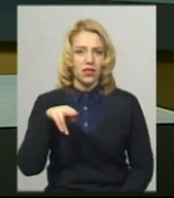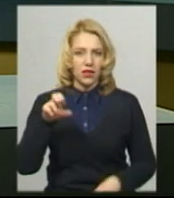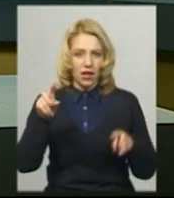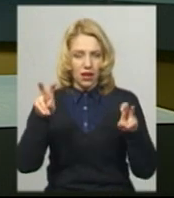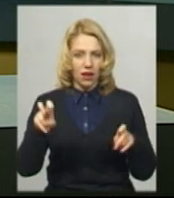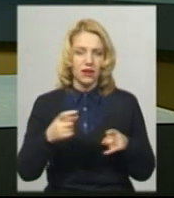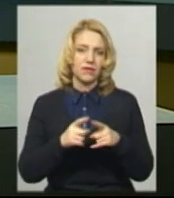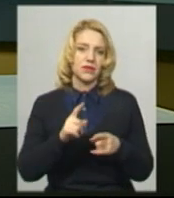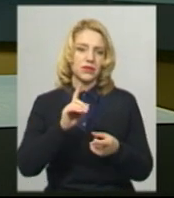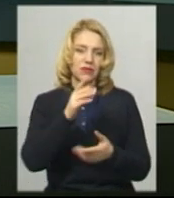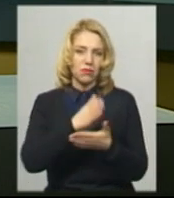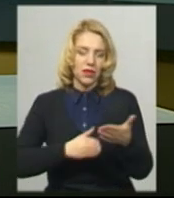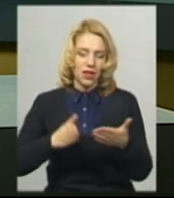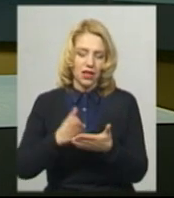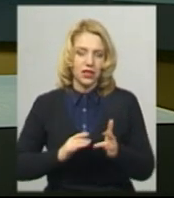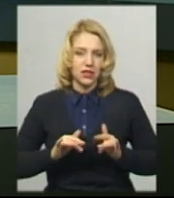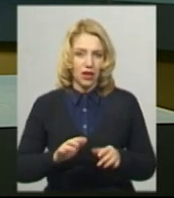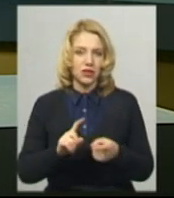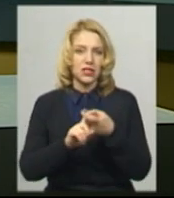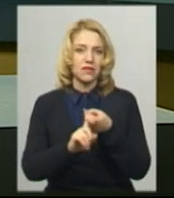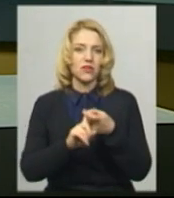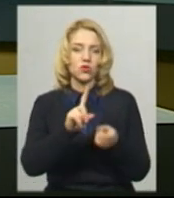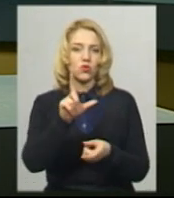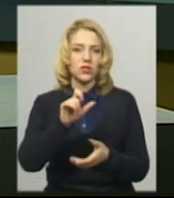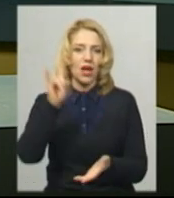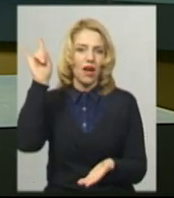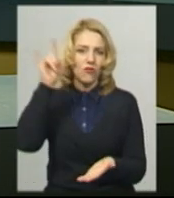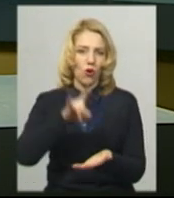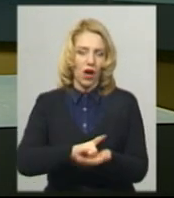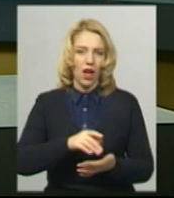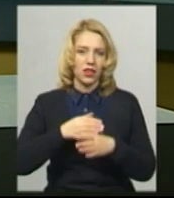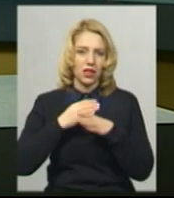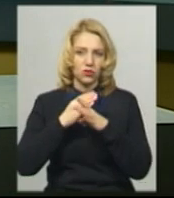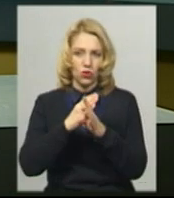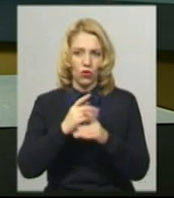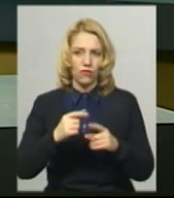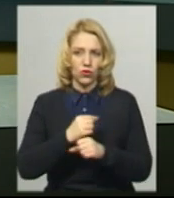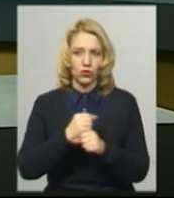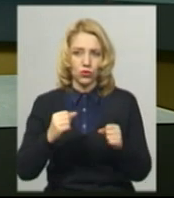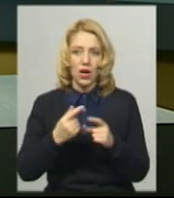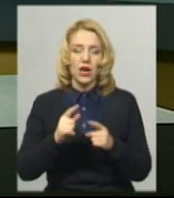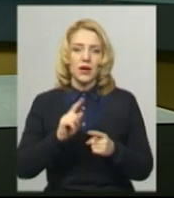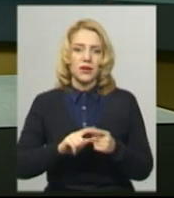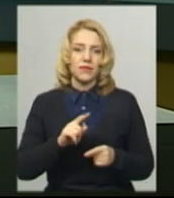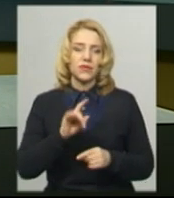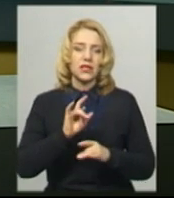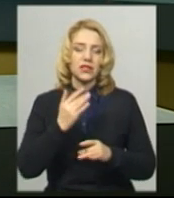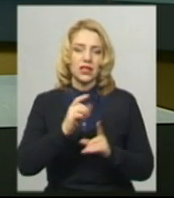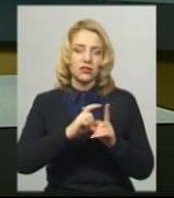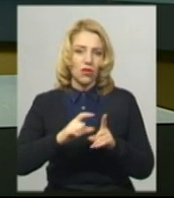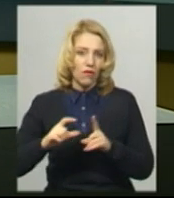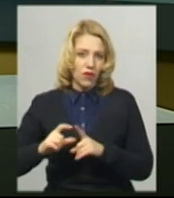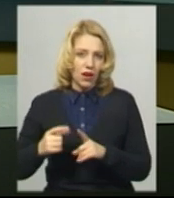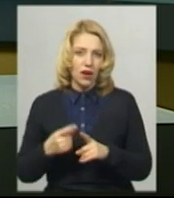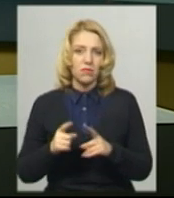з авіакатастрофою. Про це Суспільному розповіла голова Красилівської міської ОТГ Ніла Островська. За її словами, святкову